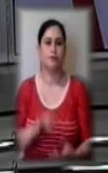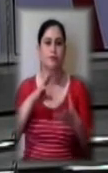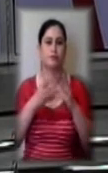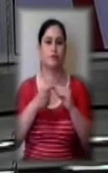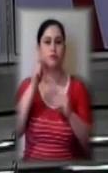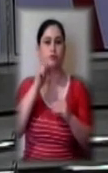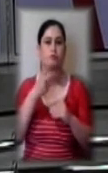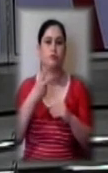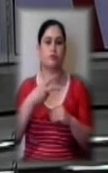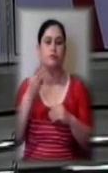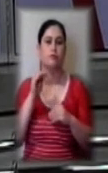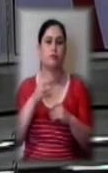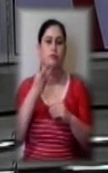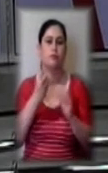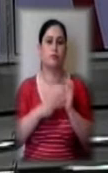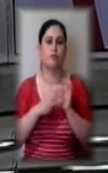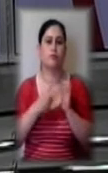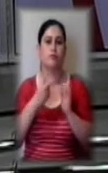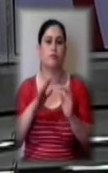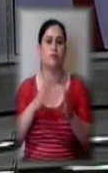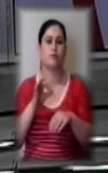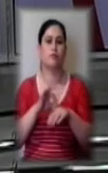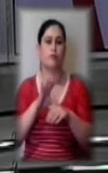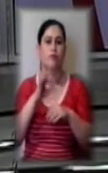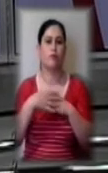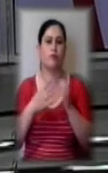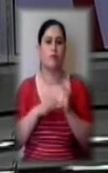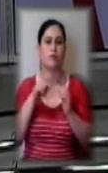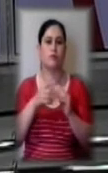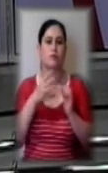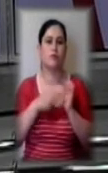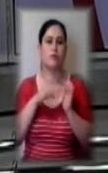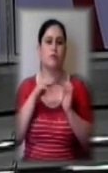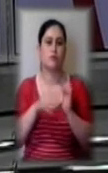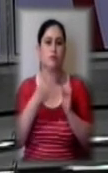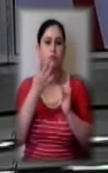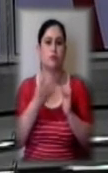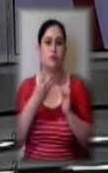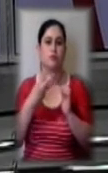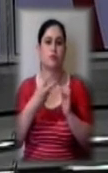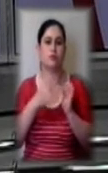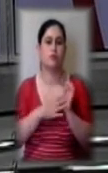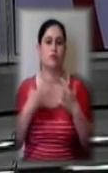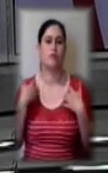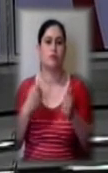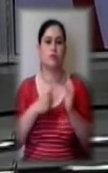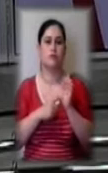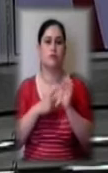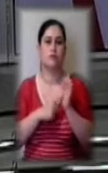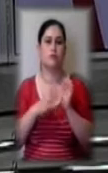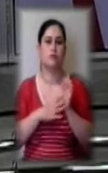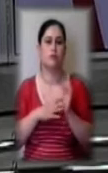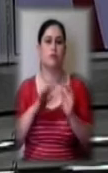382 випадки COVID-19, з них 8 439 одужань, 669 випадків